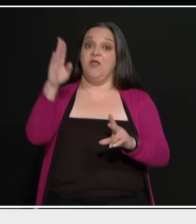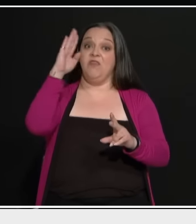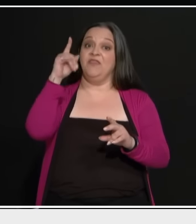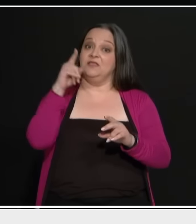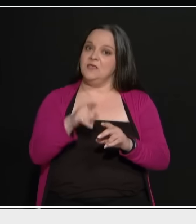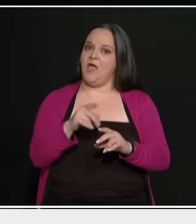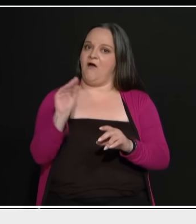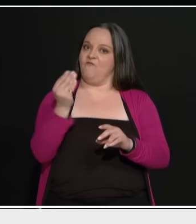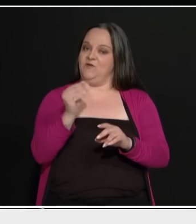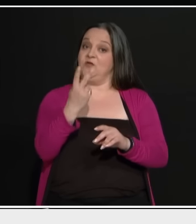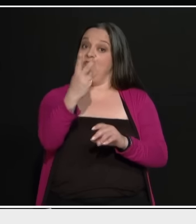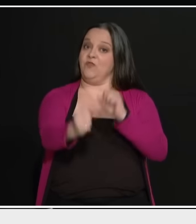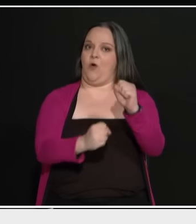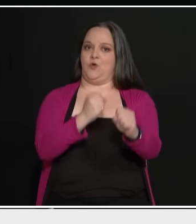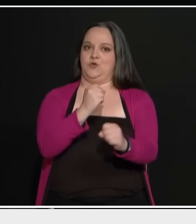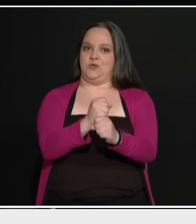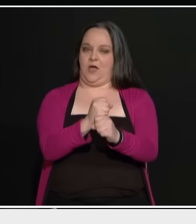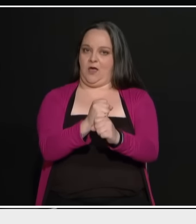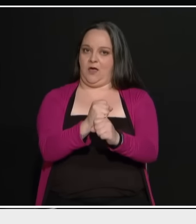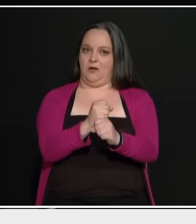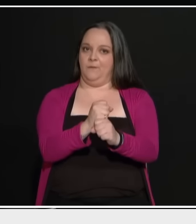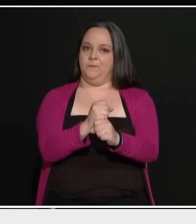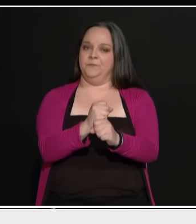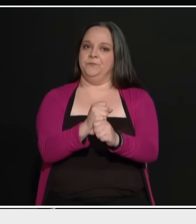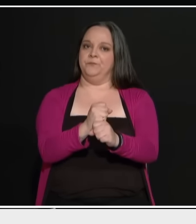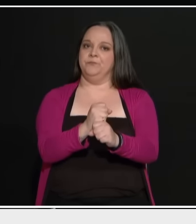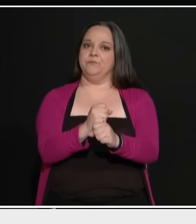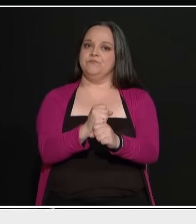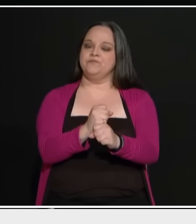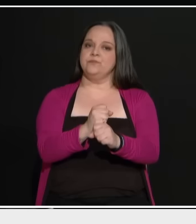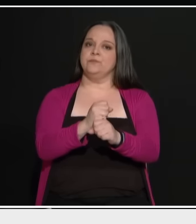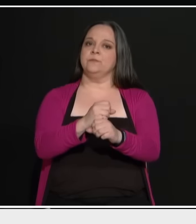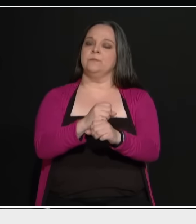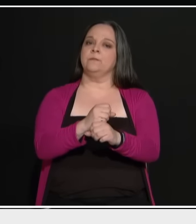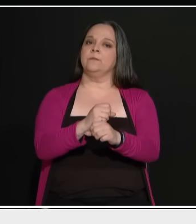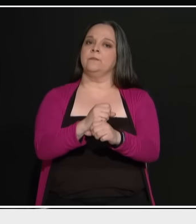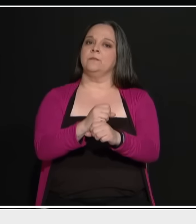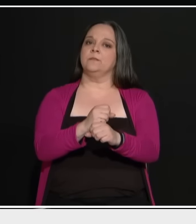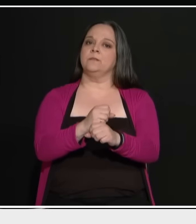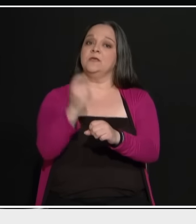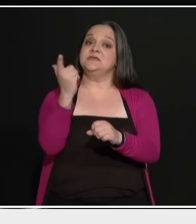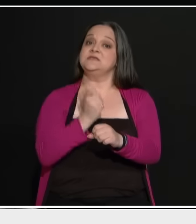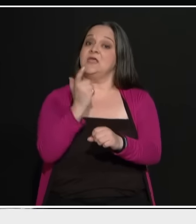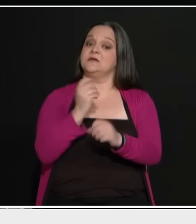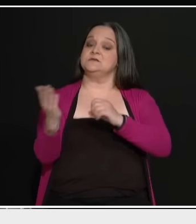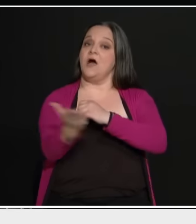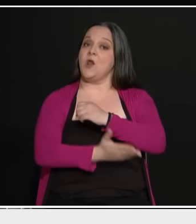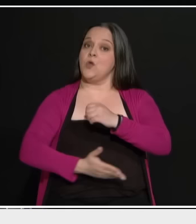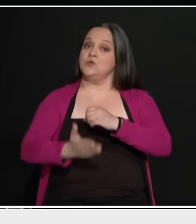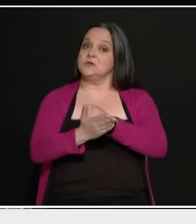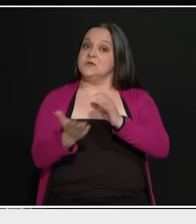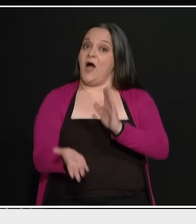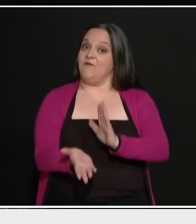χρόνος παραμονής ενός στον πουλευτικό αξίωμα, για αύξηση των αγροτικών συντάξεων, για